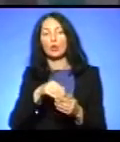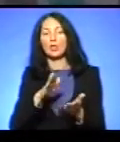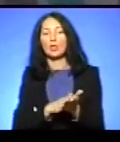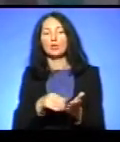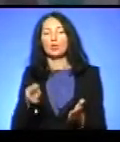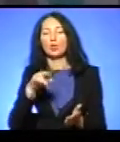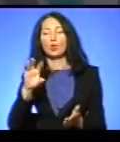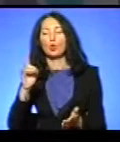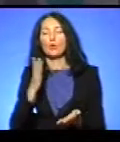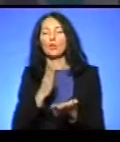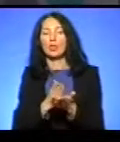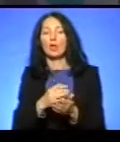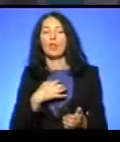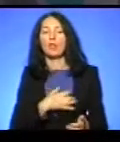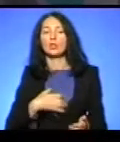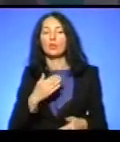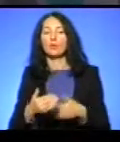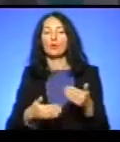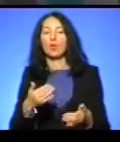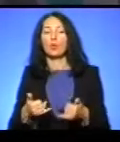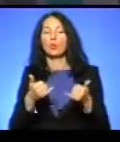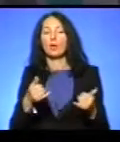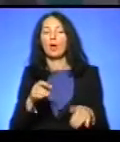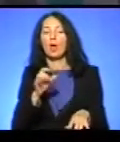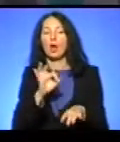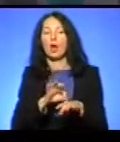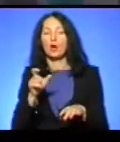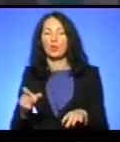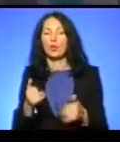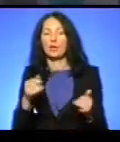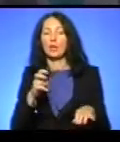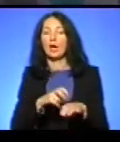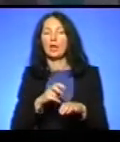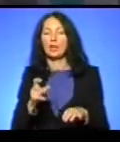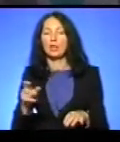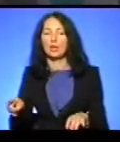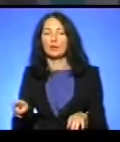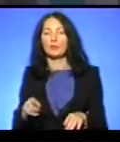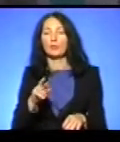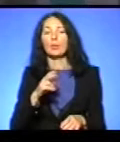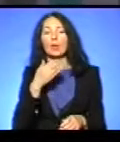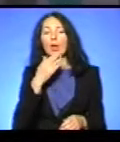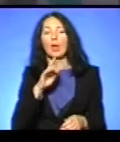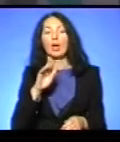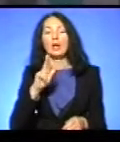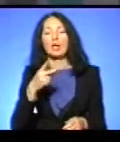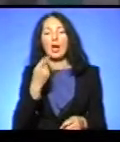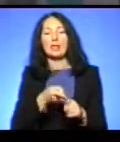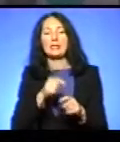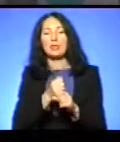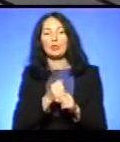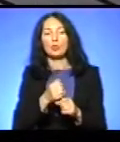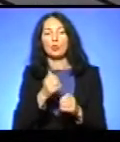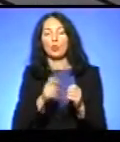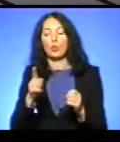є важливим кроком і для лікарів, і для пацієнтів. Пане Романе, як це працює? Давайте почнемо з того, тому що кожен собі уявляє донор, так, напевно,